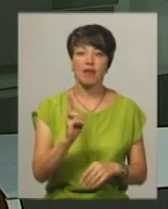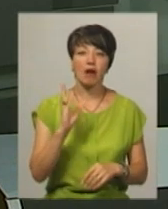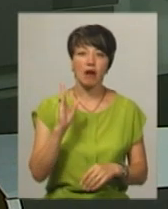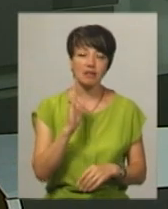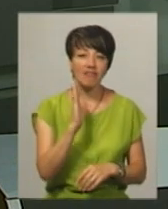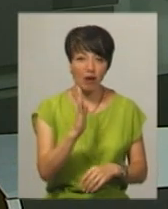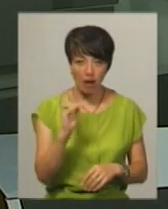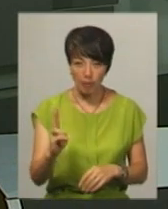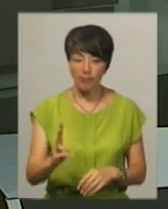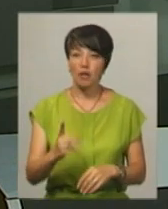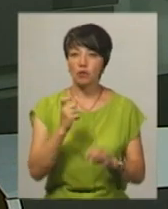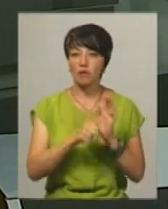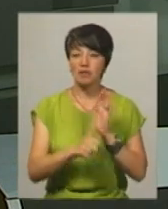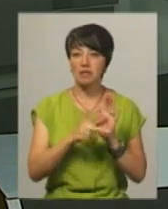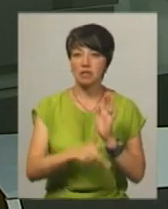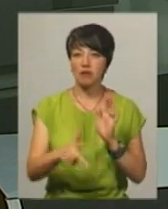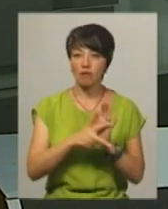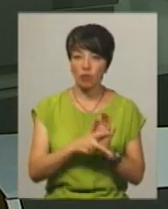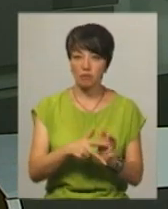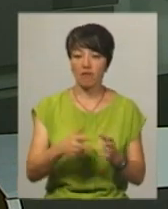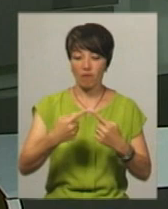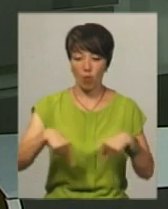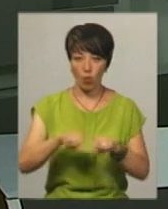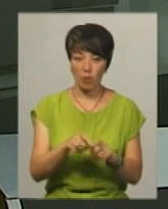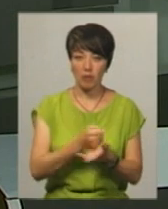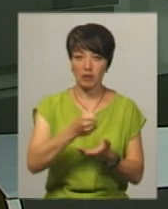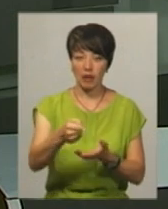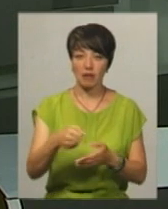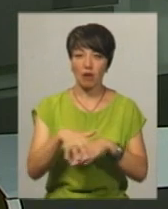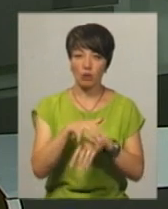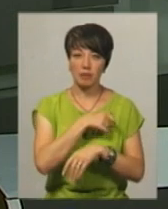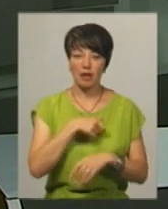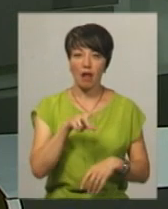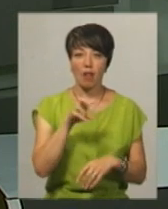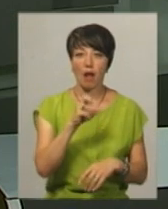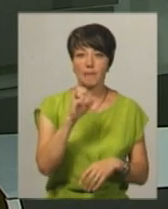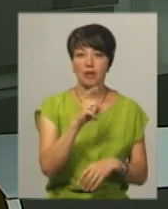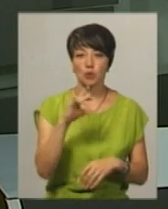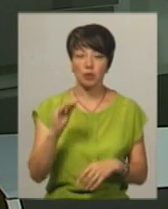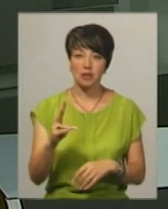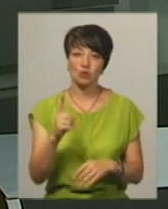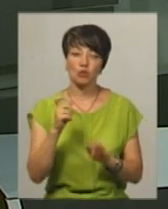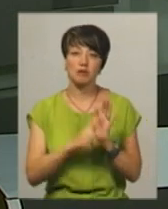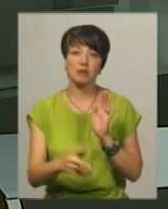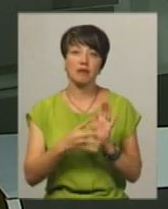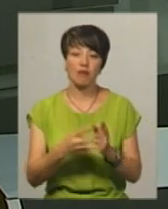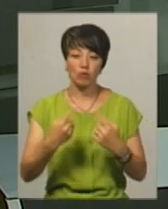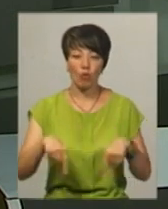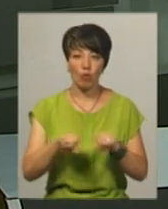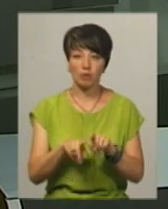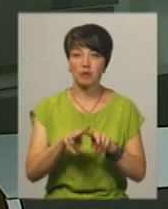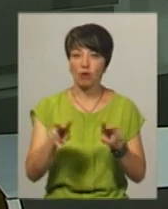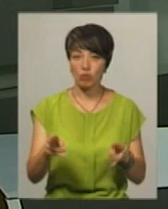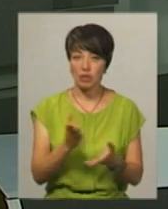За 188-м виборчим округом як самовисуванець балотується чинний народний депутат Сергій Лабазюк. За 189-м округом